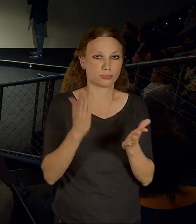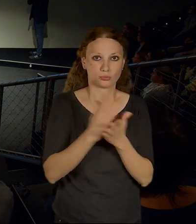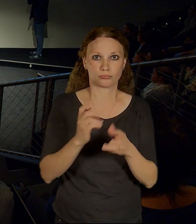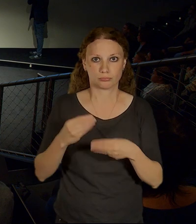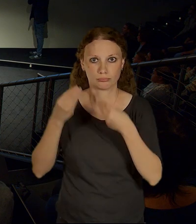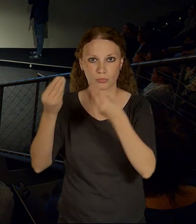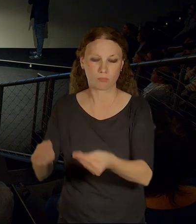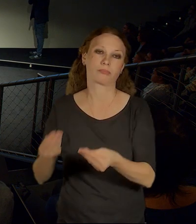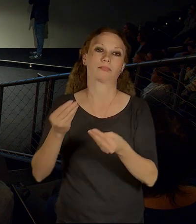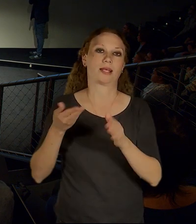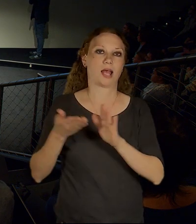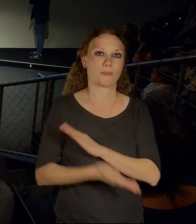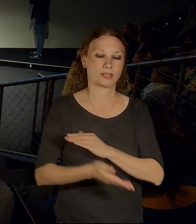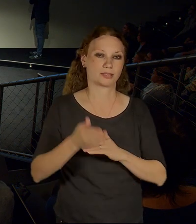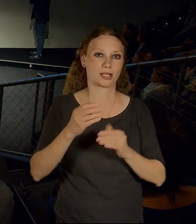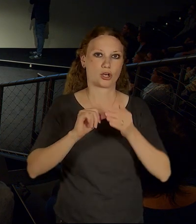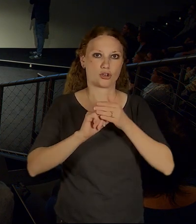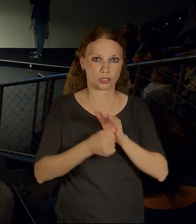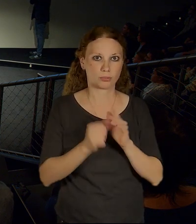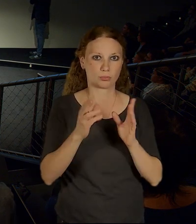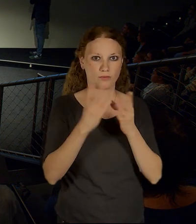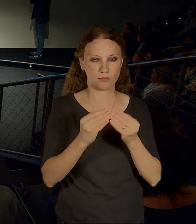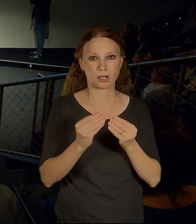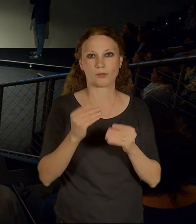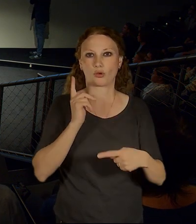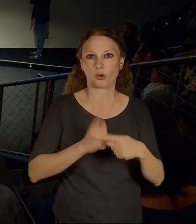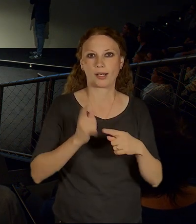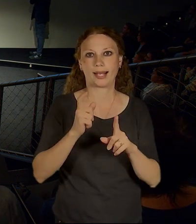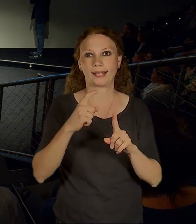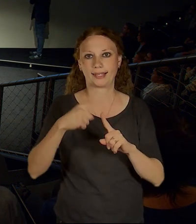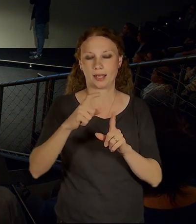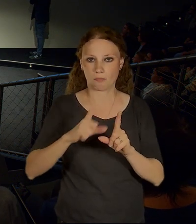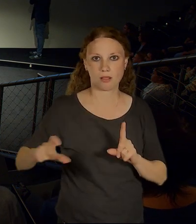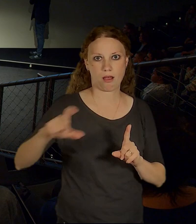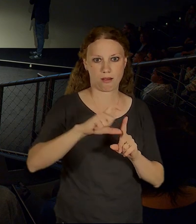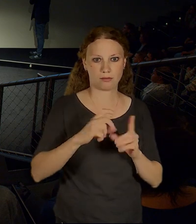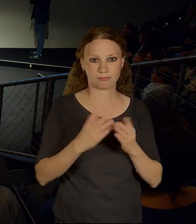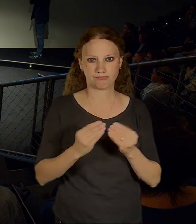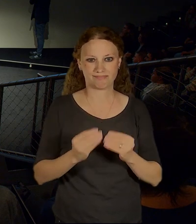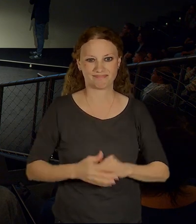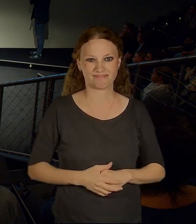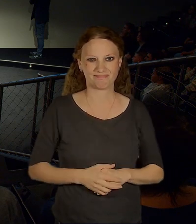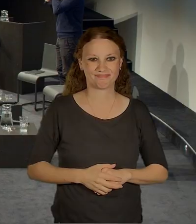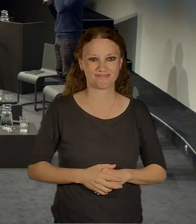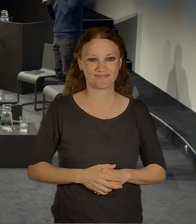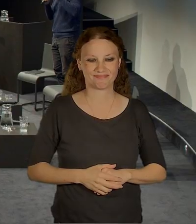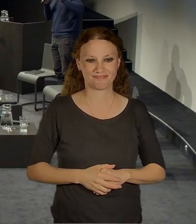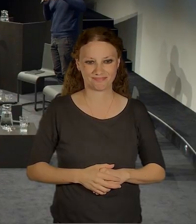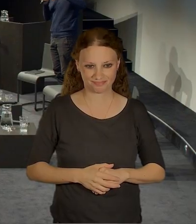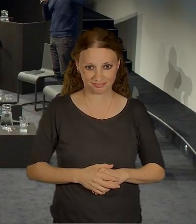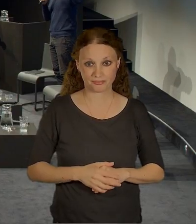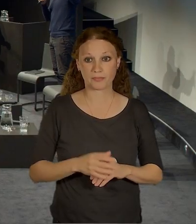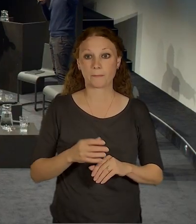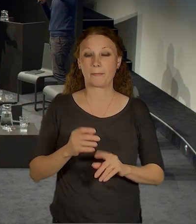náměstkovi Hřibově, aby vám pověděl víc o těch konkrétních terminálech. Já ještě zmíním, teďka bude tady následat další